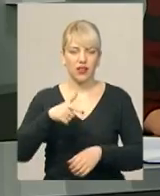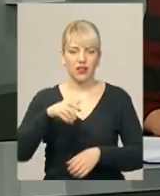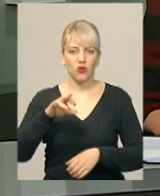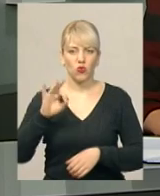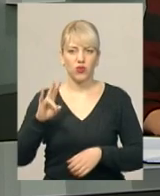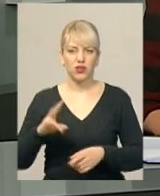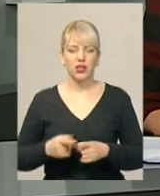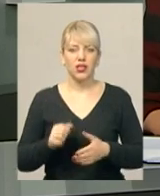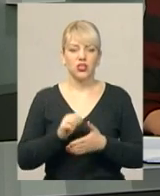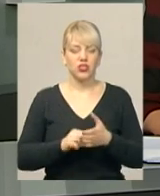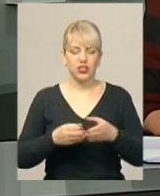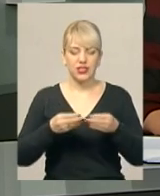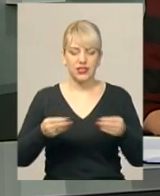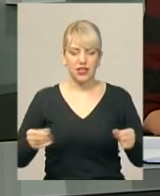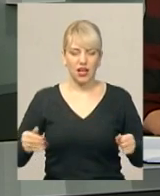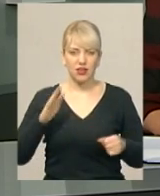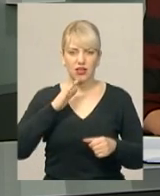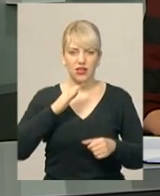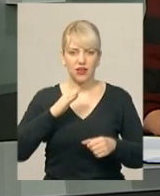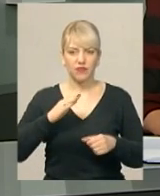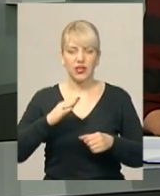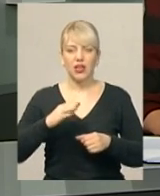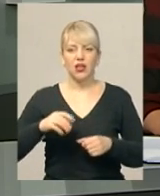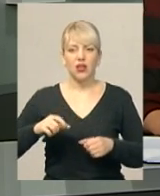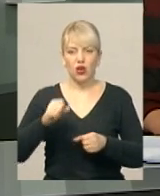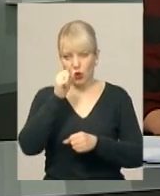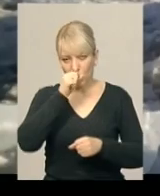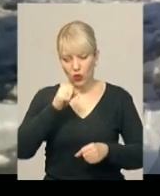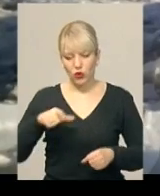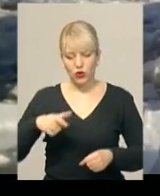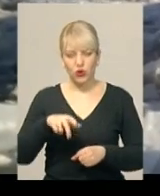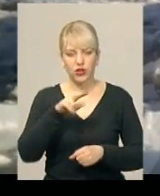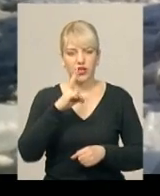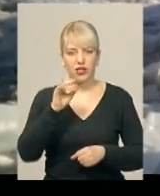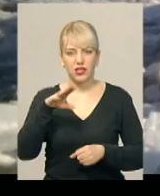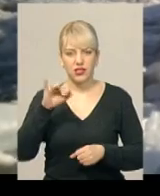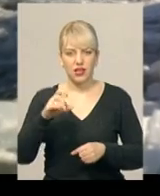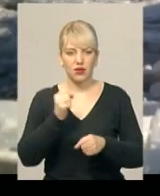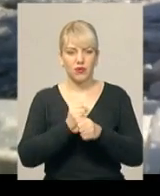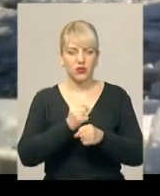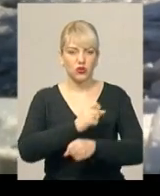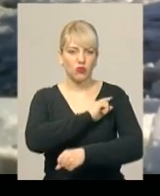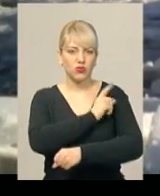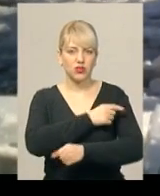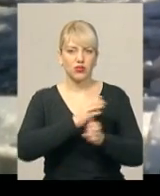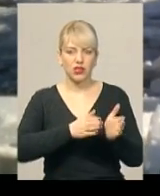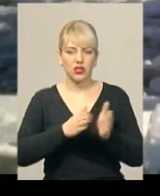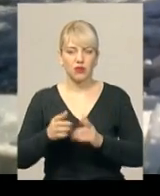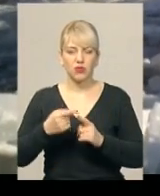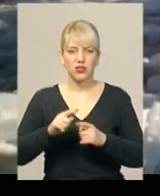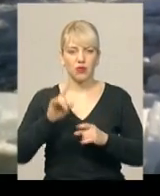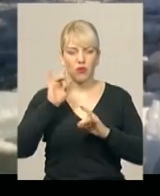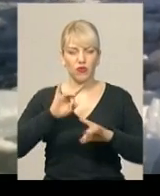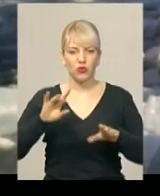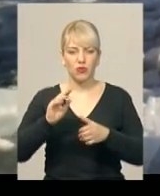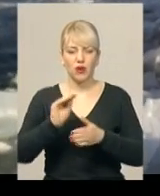Через станення льоду на Дністрі перший і другий підйоми Дністровського водогону працюють у посиленому режимі. Про це повідомила прессекретарка